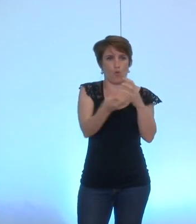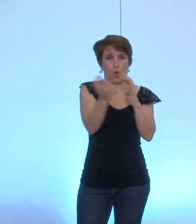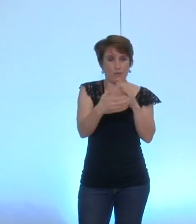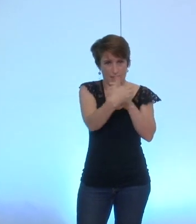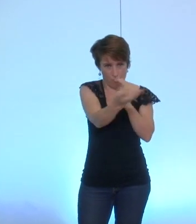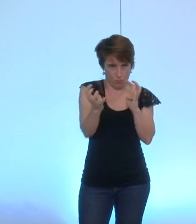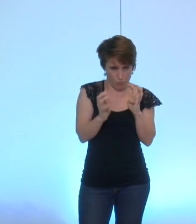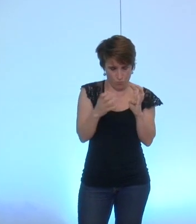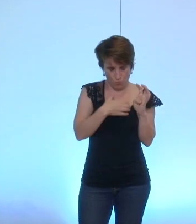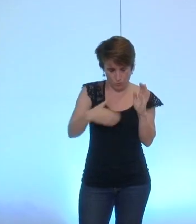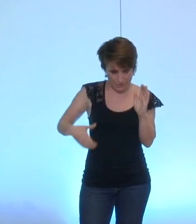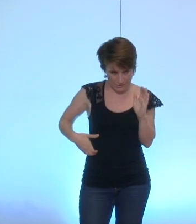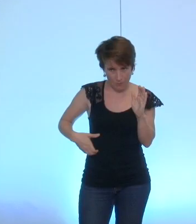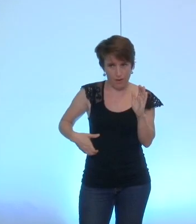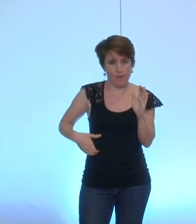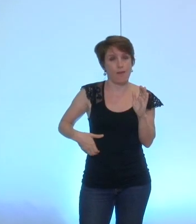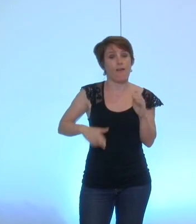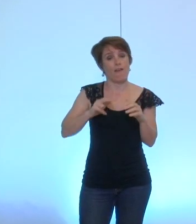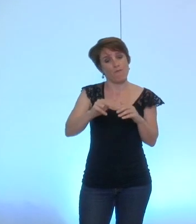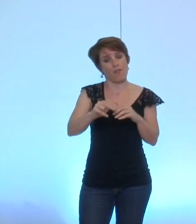et à ce moment là nous pouvons le voter dès maintenant